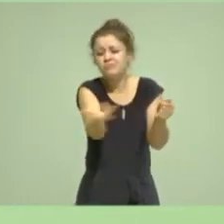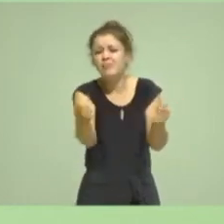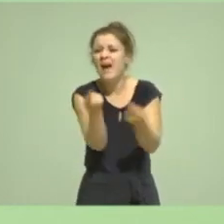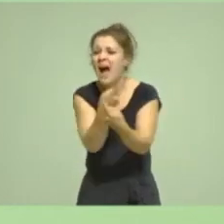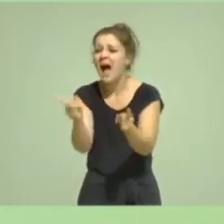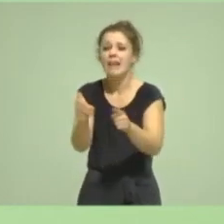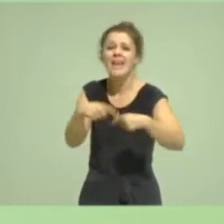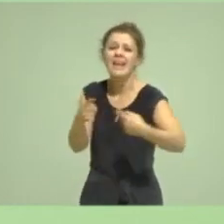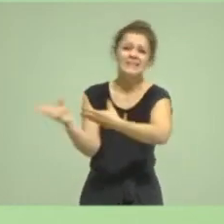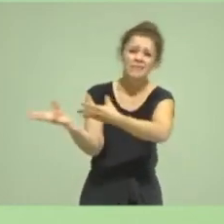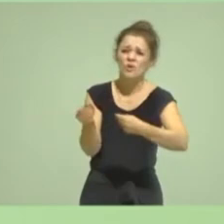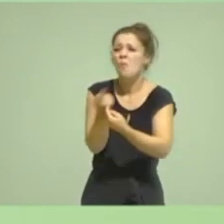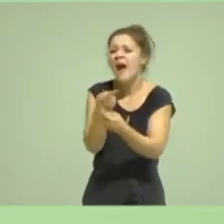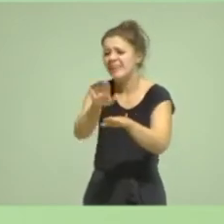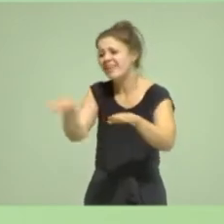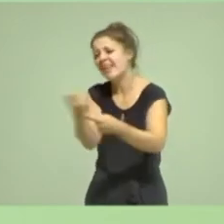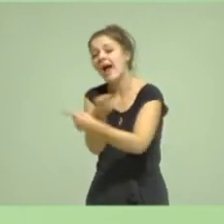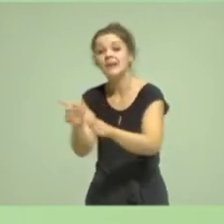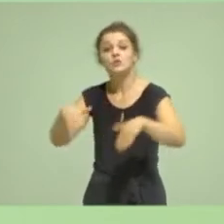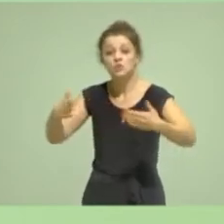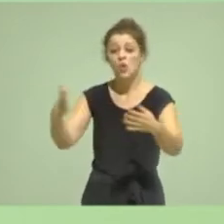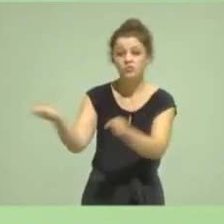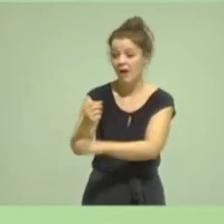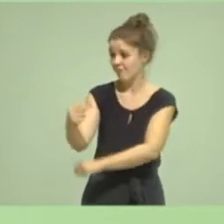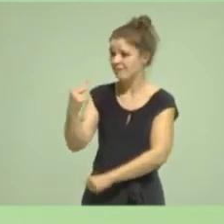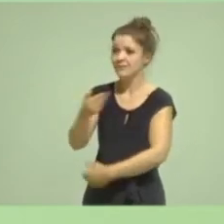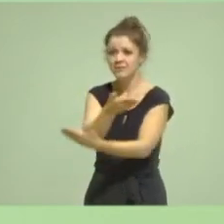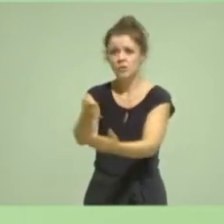auf der Zunge zergehen. Das haben wir erreicht, liebe Freundinnen und Freunde.